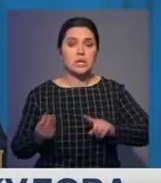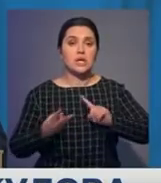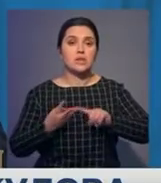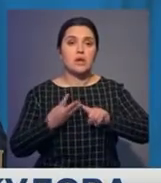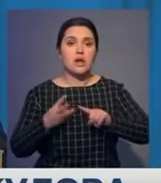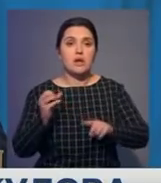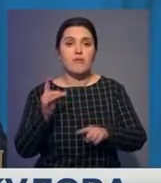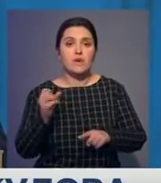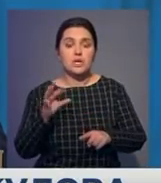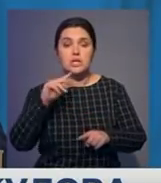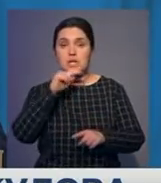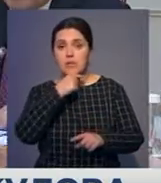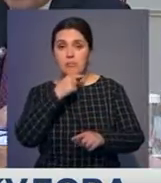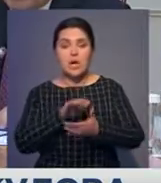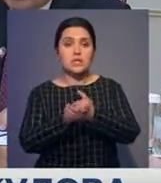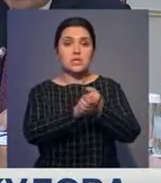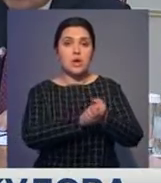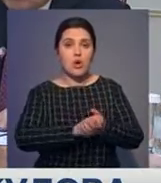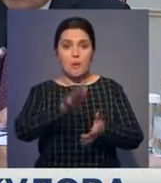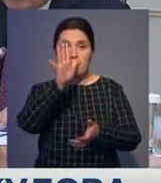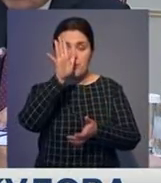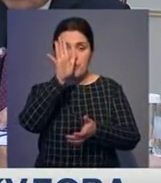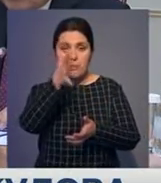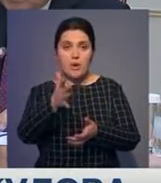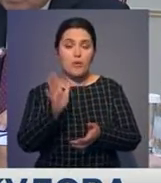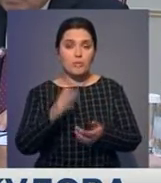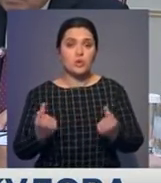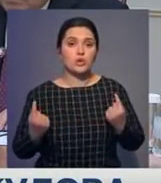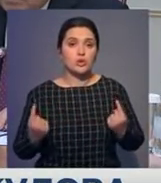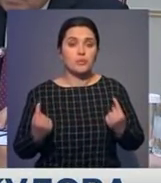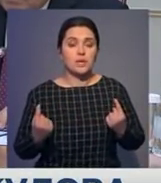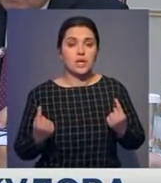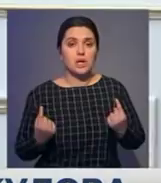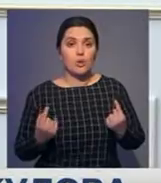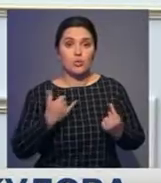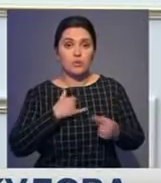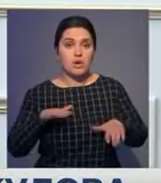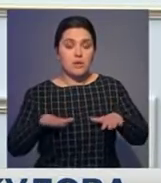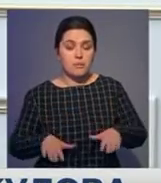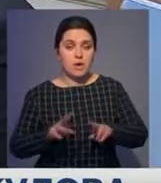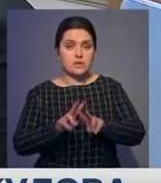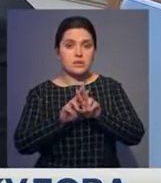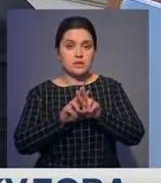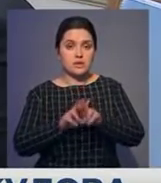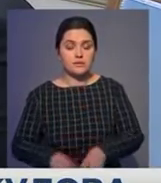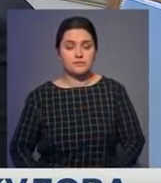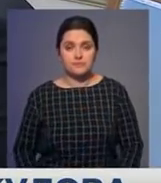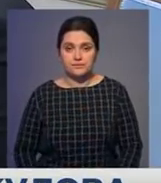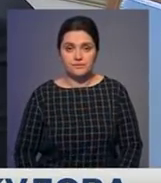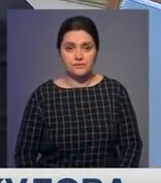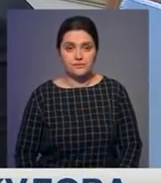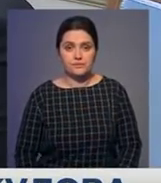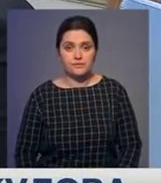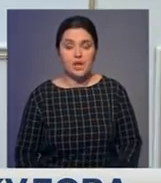Евразийский экономический союз, пятилетие которого мы будем отмечать здесь, в нашей столице. Все руководители